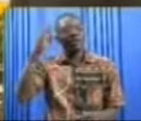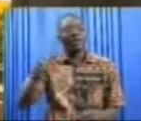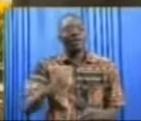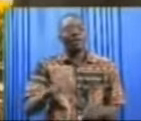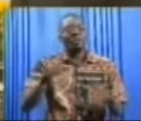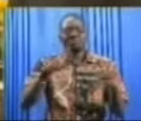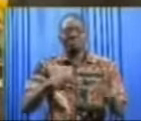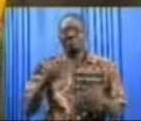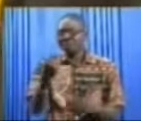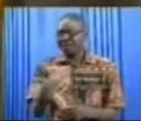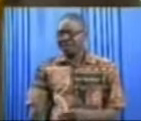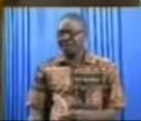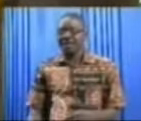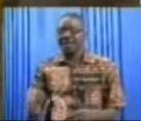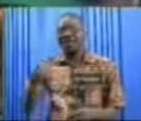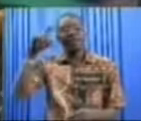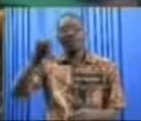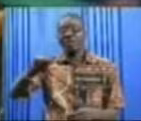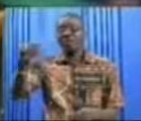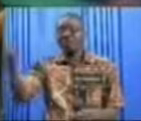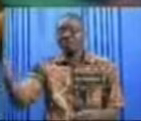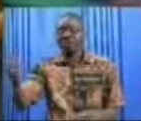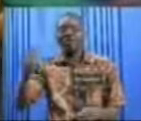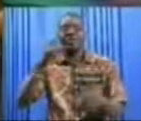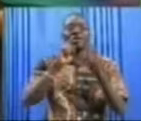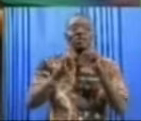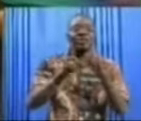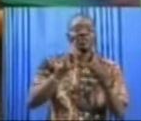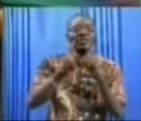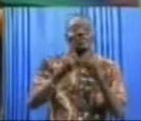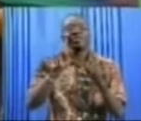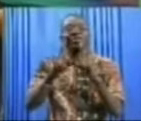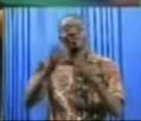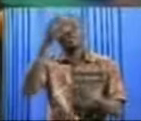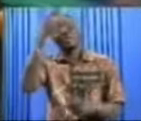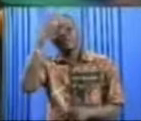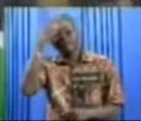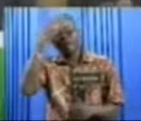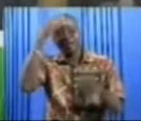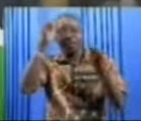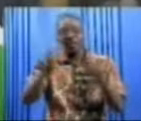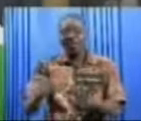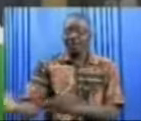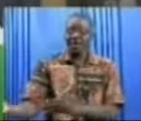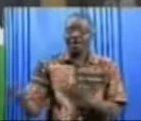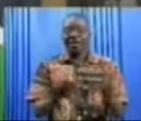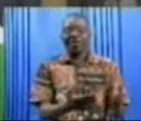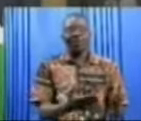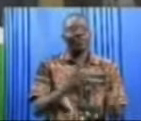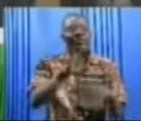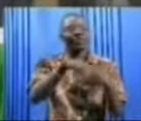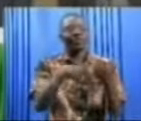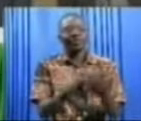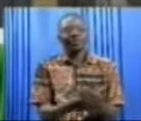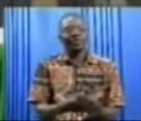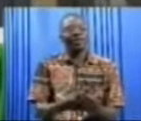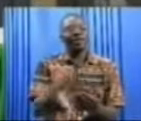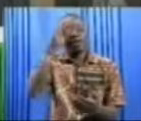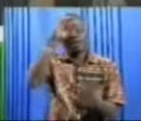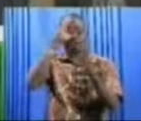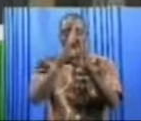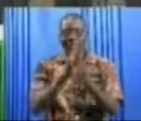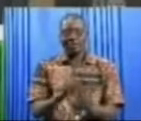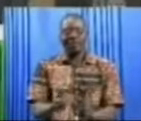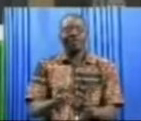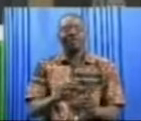matériel et immatériel et par un discours de reconnaissance. L'on peut maintenant porter un toast en l'honneur de ce général de